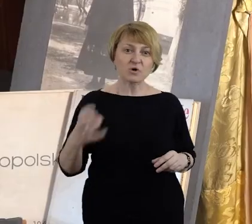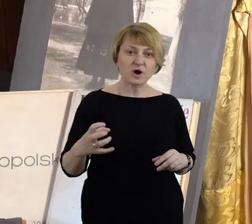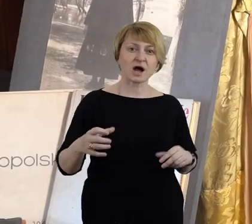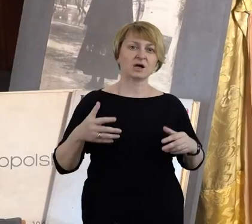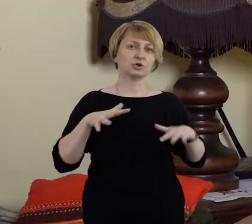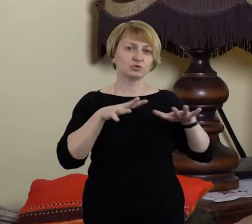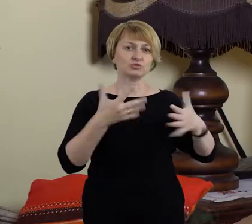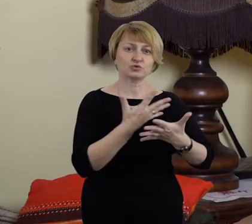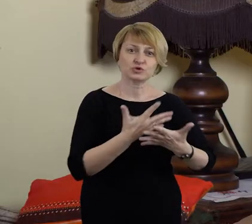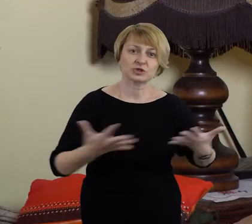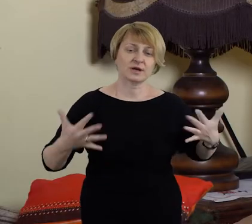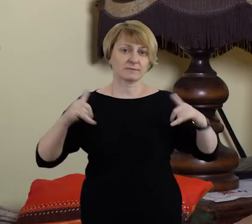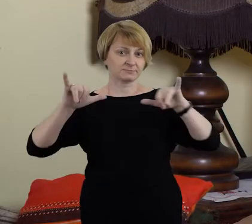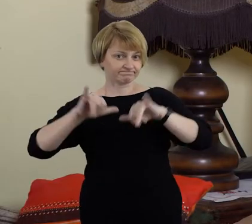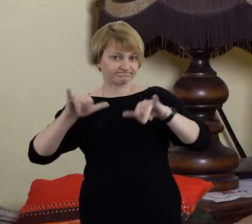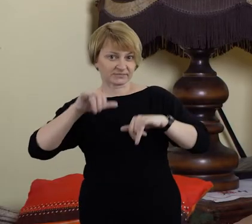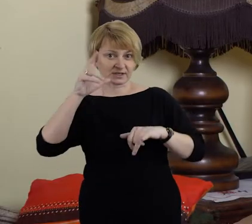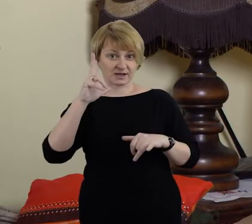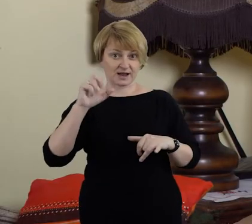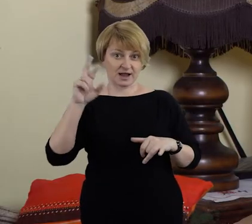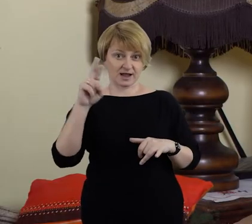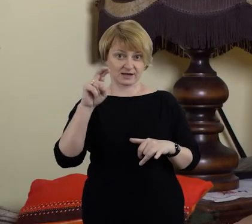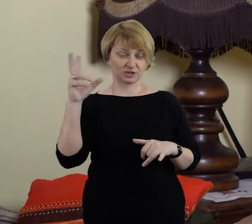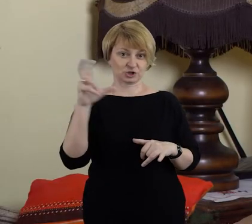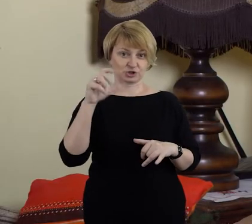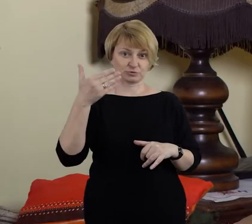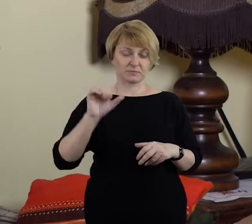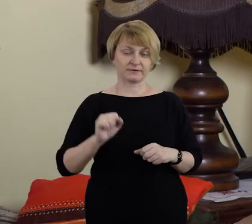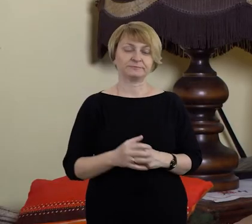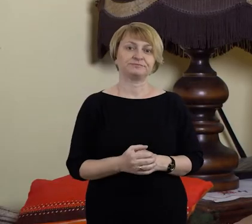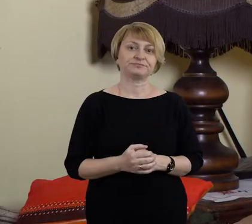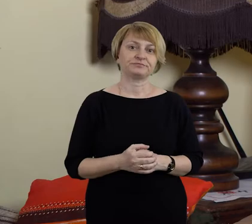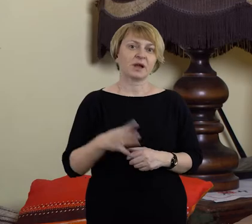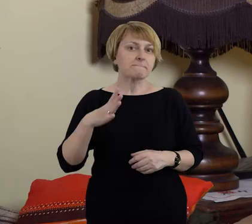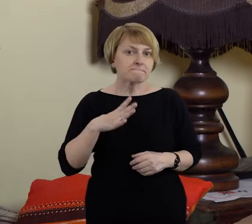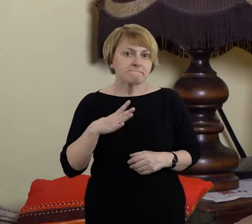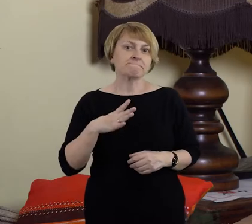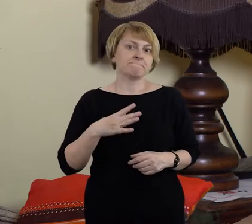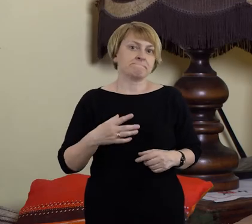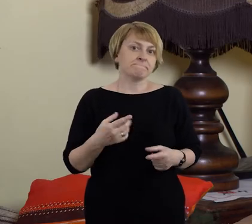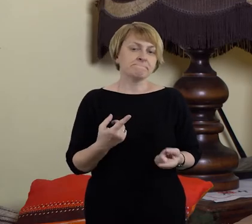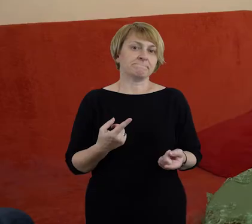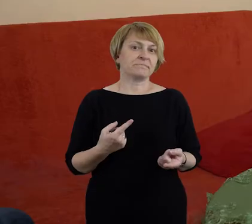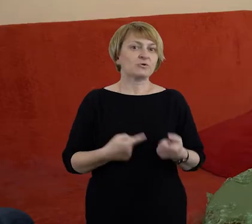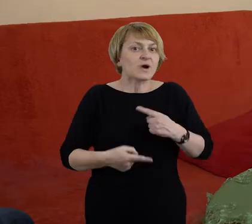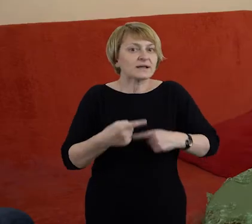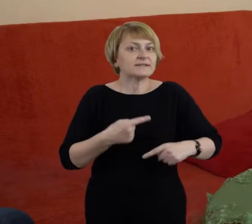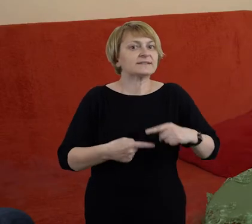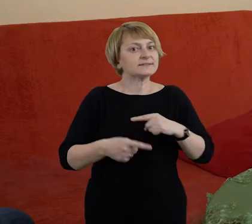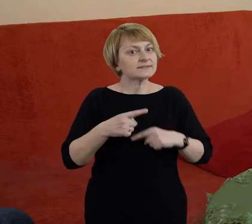karczmy, ale była ta tradycja